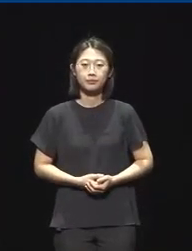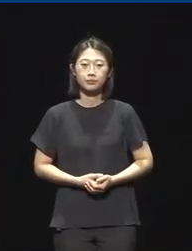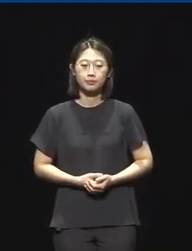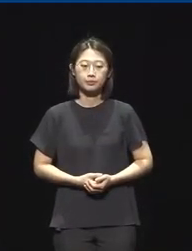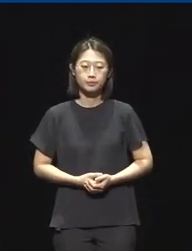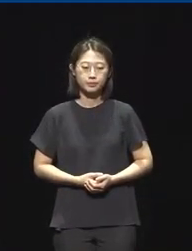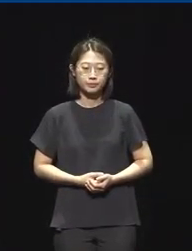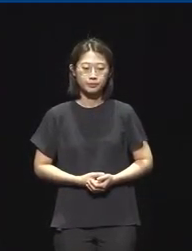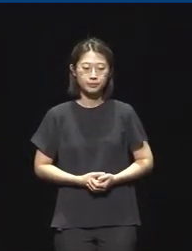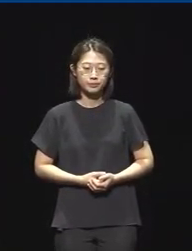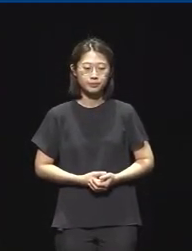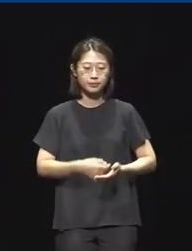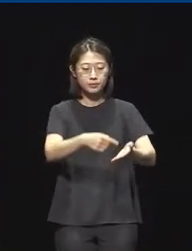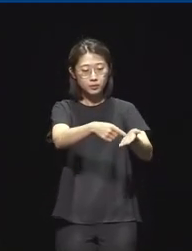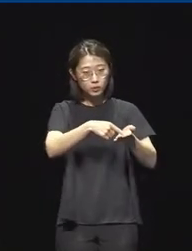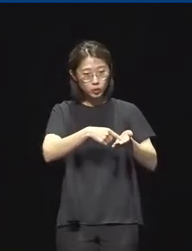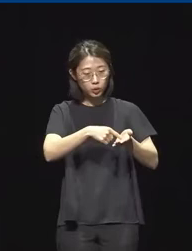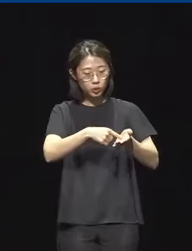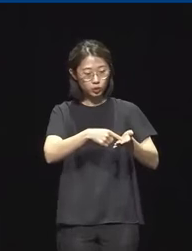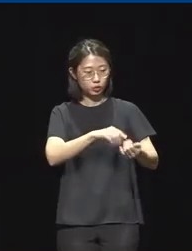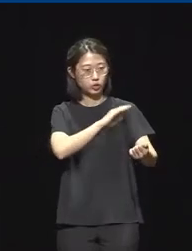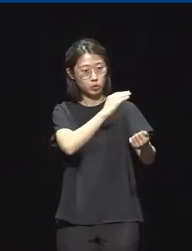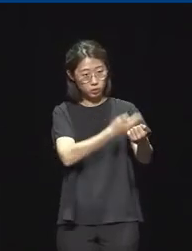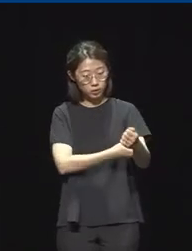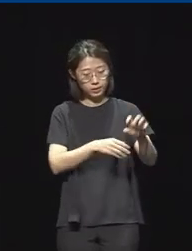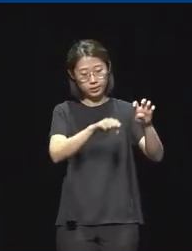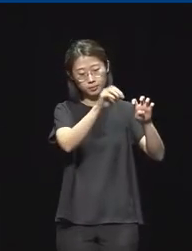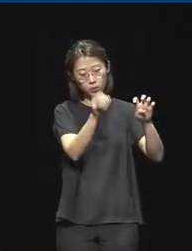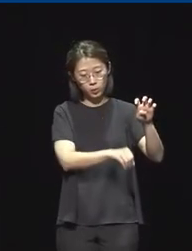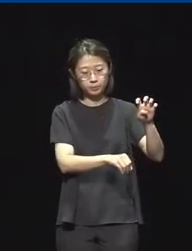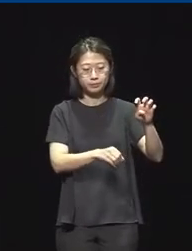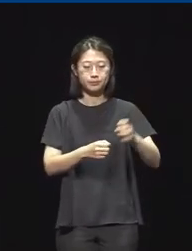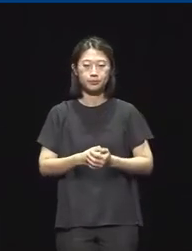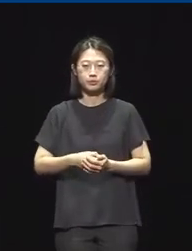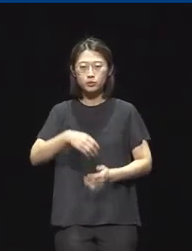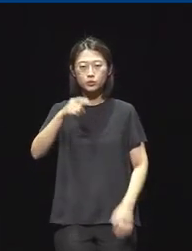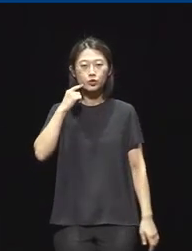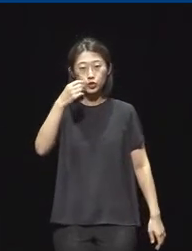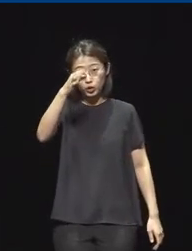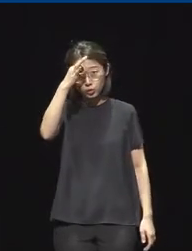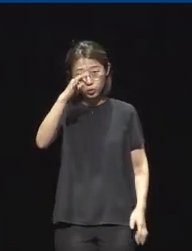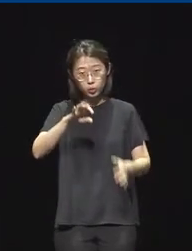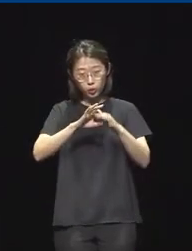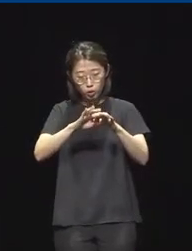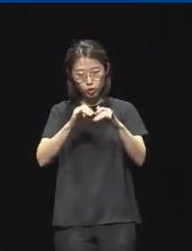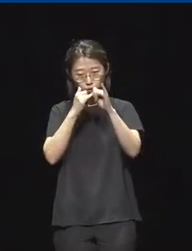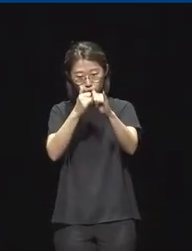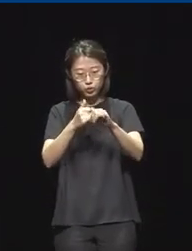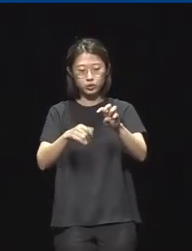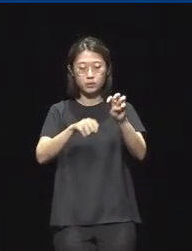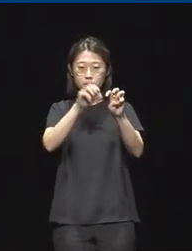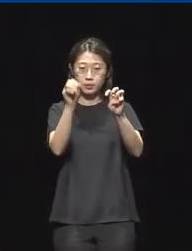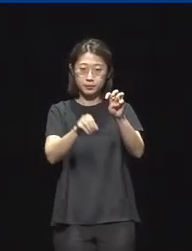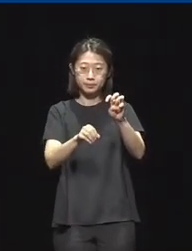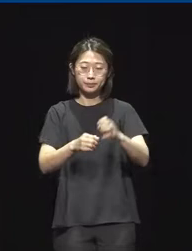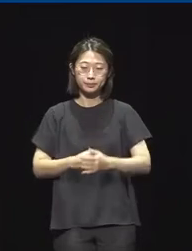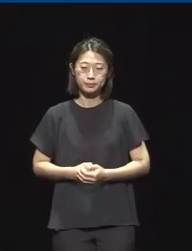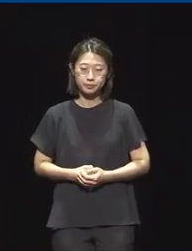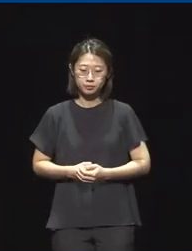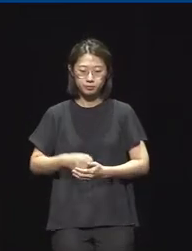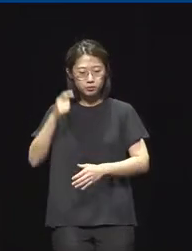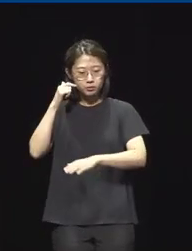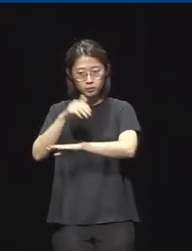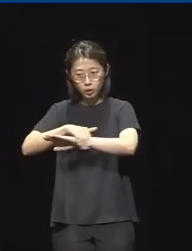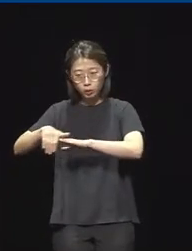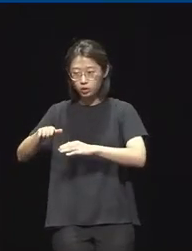신청자 및 참여자의 역량 40%, 신청 사업의 예술성 및 우수성 30%, 사업 계획의